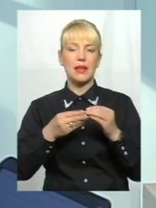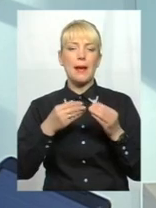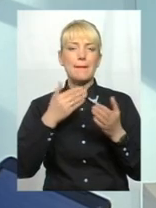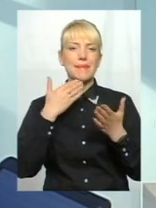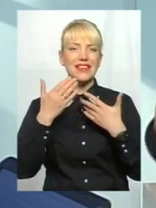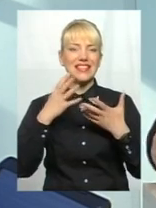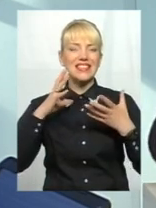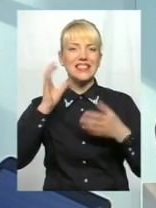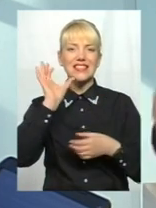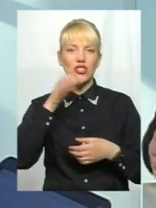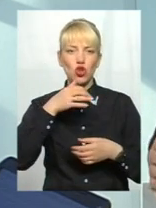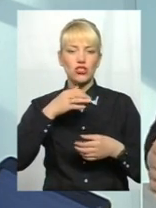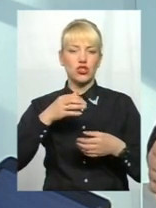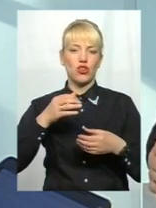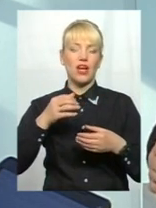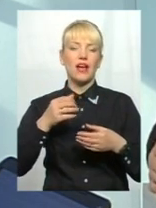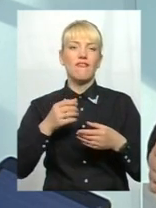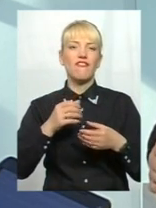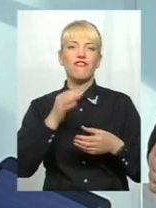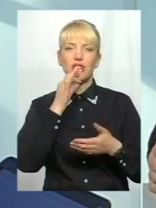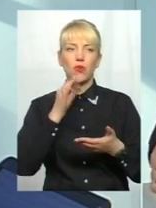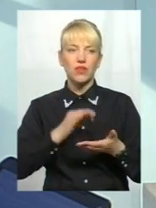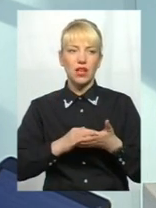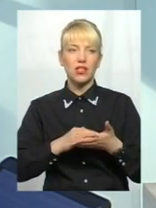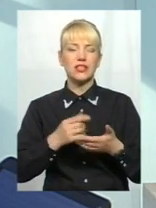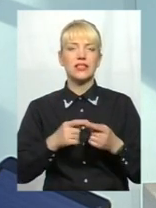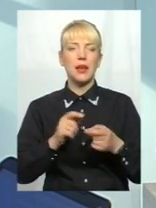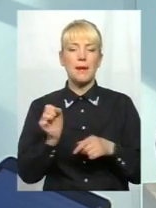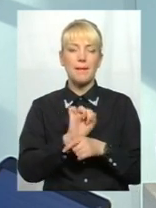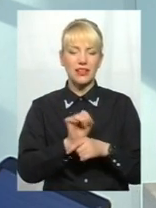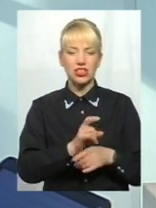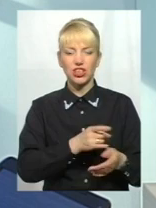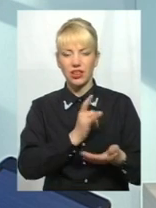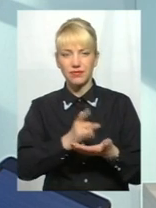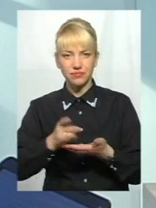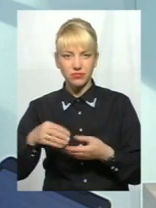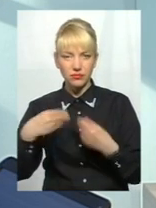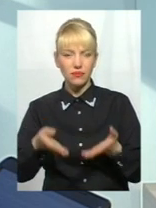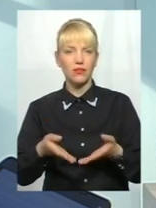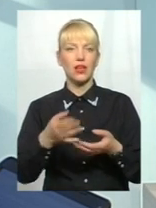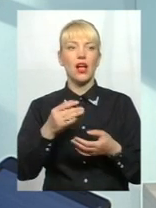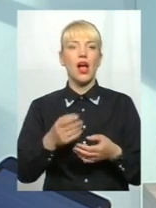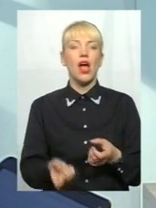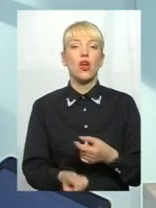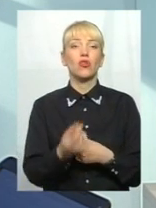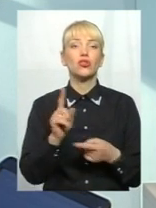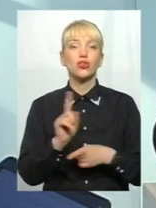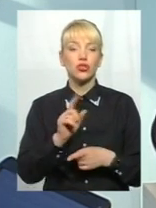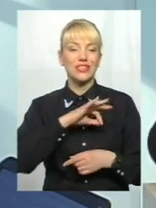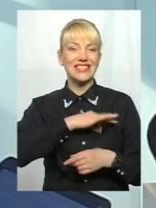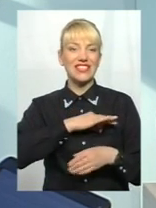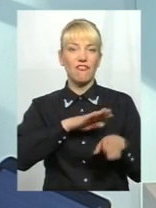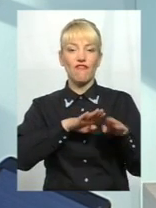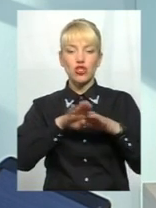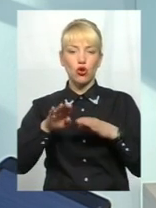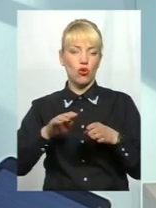відповідальності, добили ті машини по кіотському протоколу, в кінці кінців опинили, що слідчих високого рівня людей